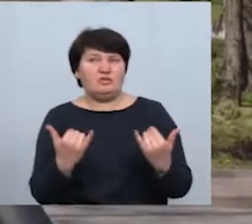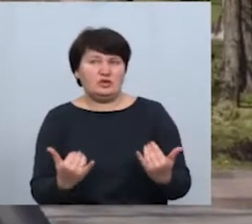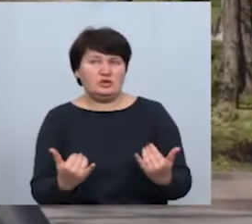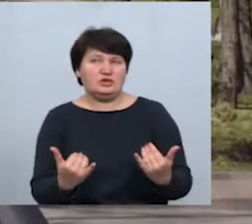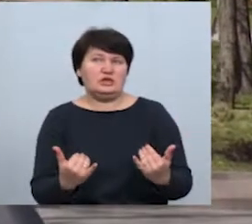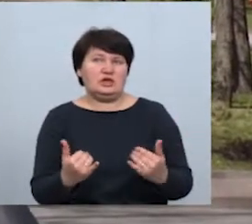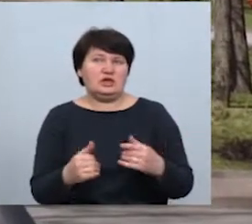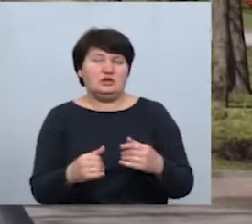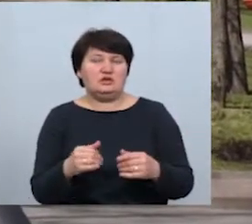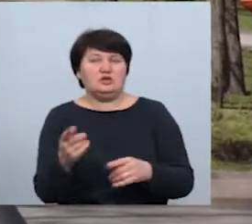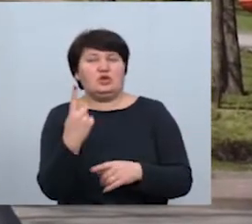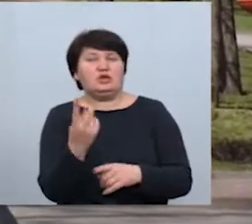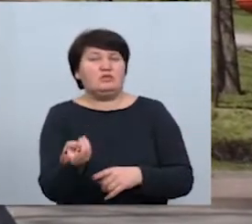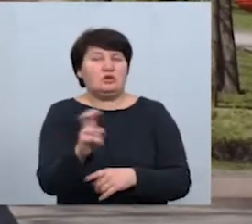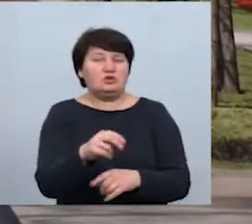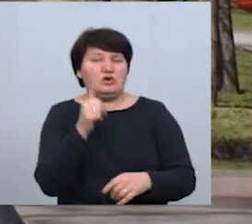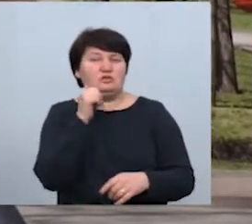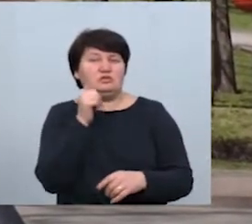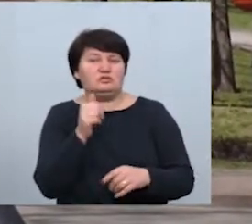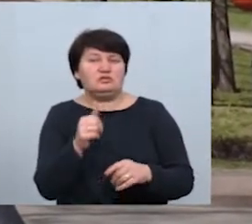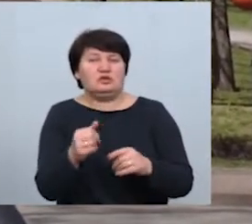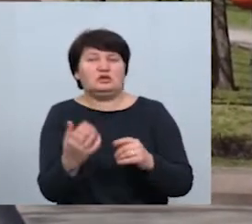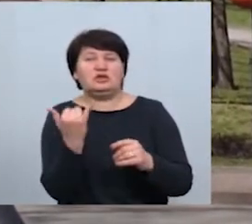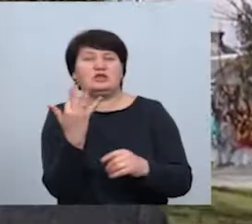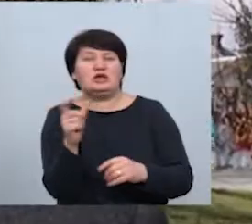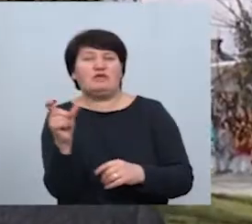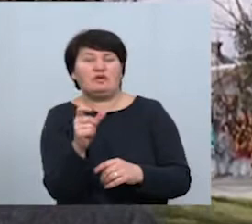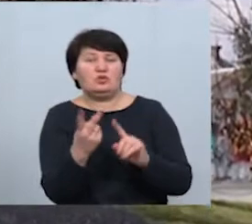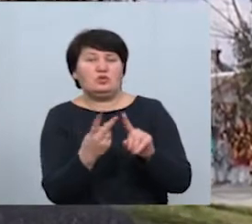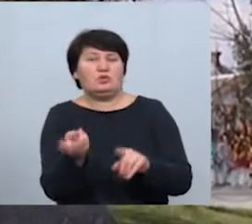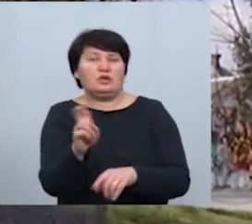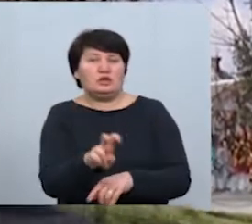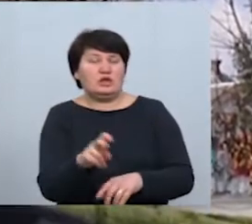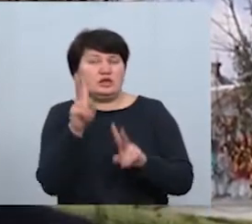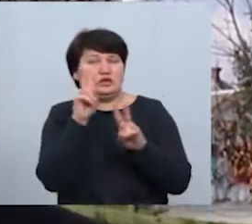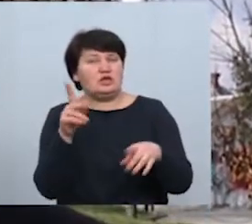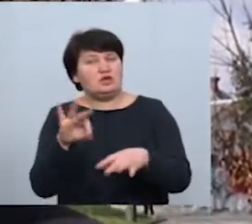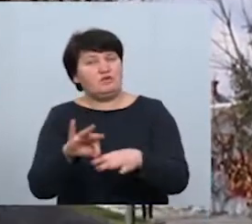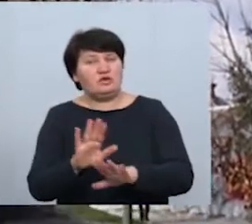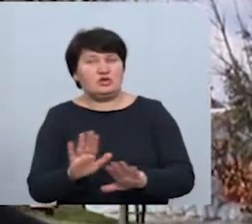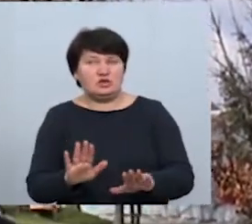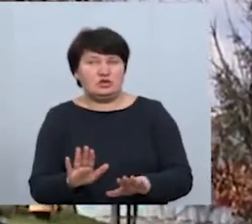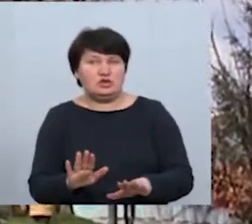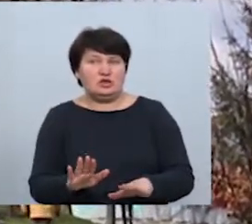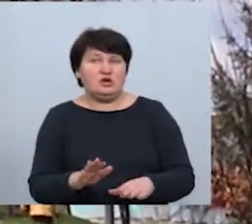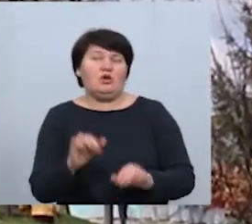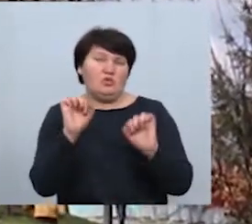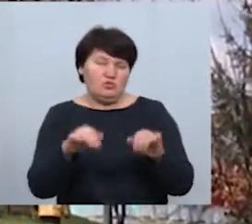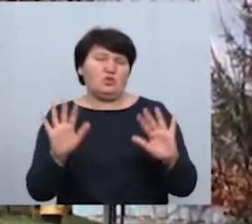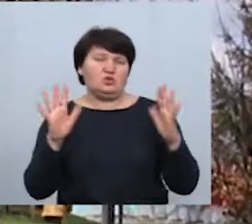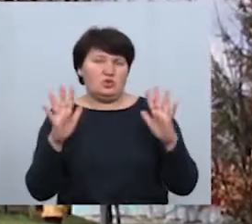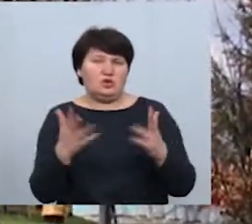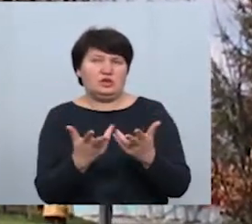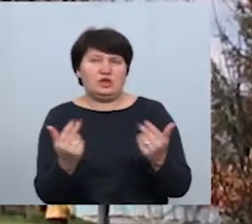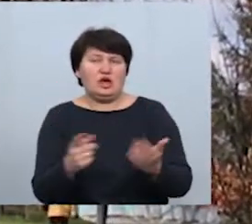перший хвилин інший прийшов. І ми ж не знаємо, що в кого є, які симптоми. Обмежити це не йдемо, що людина не може гуляти. Вона може гуляти, але вона не повинна